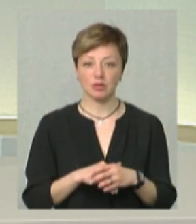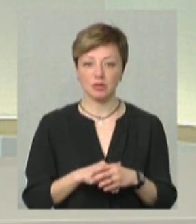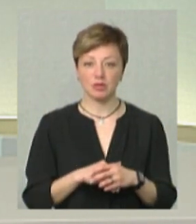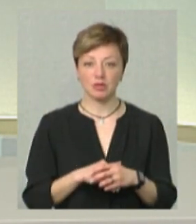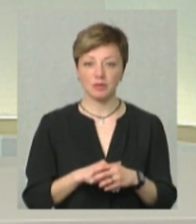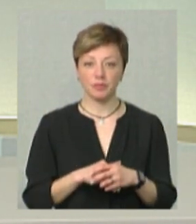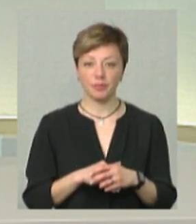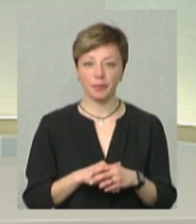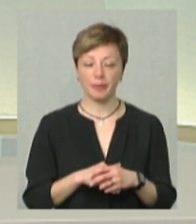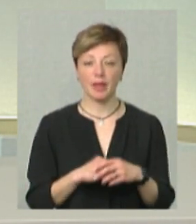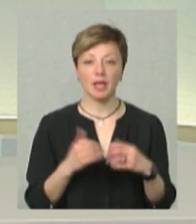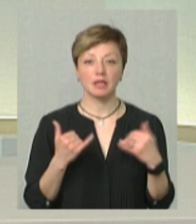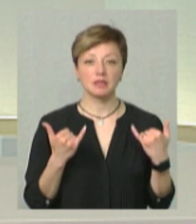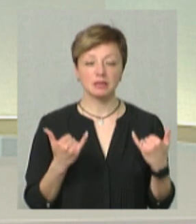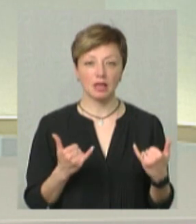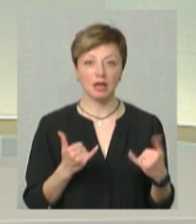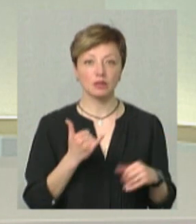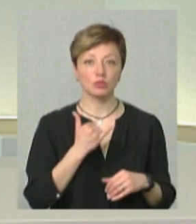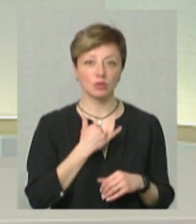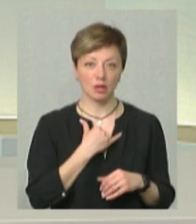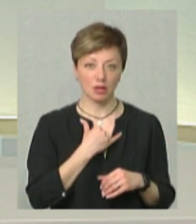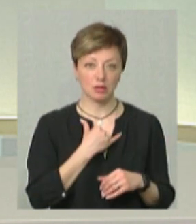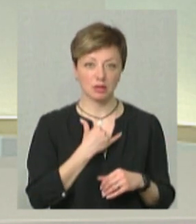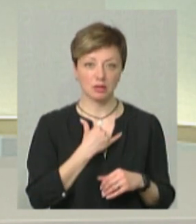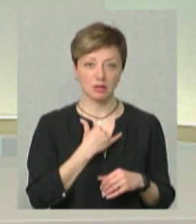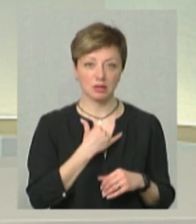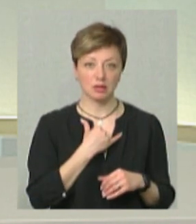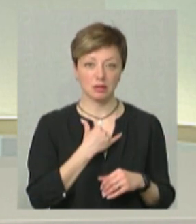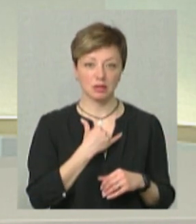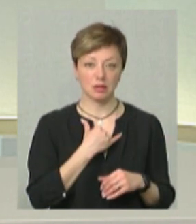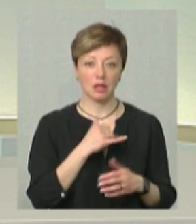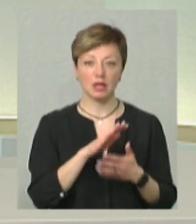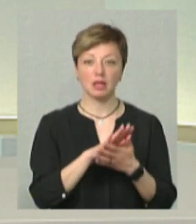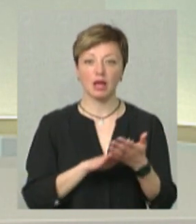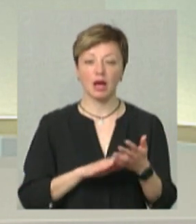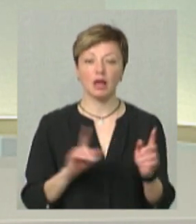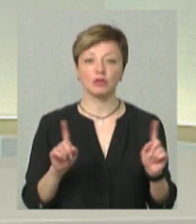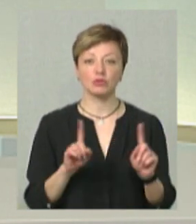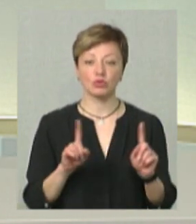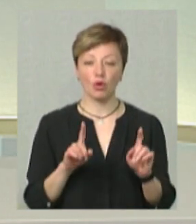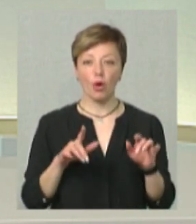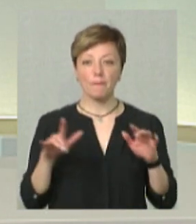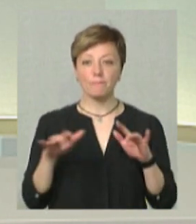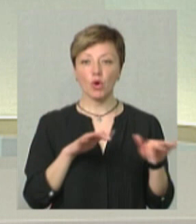такому форматі. Зараз у нас що далі? Процес по